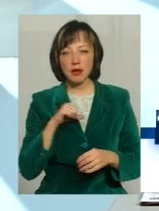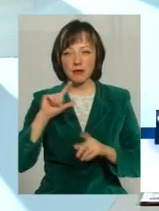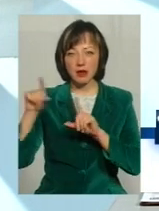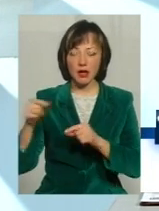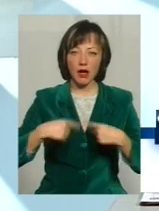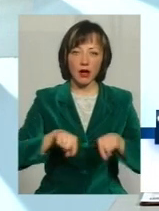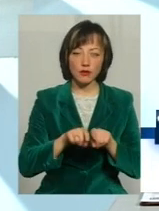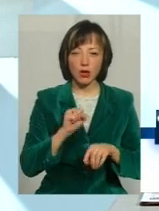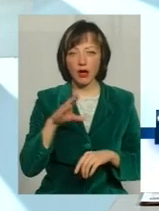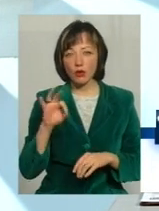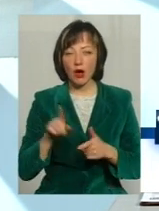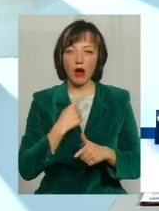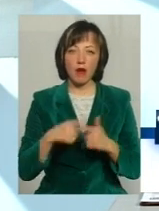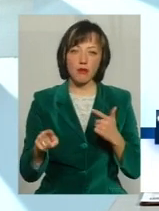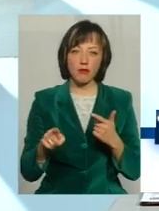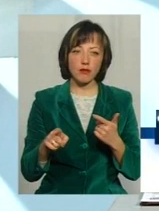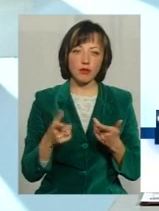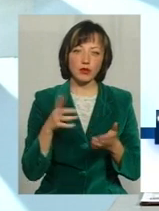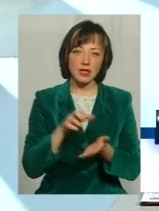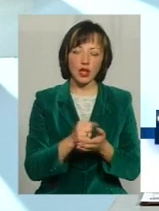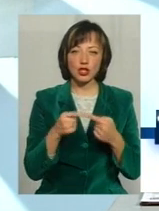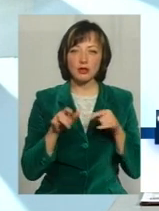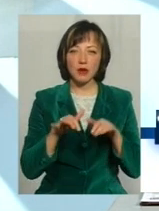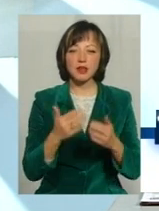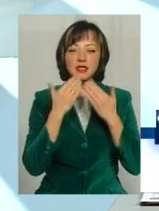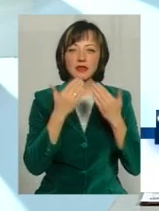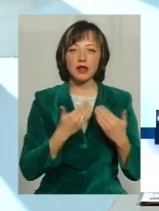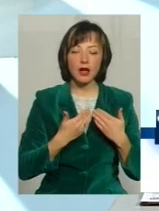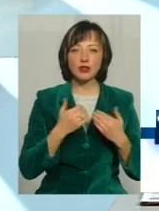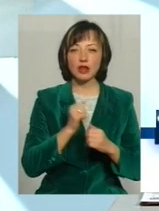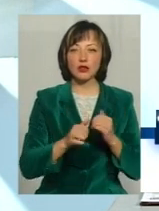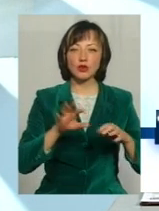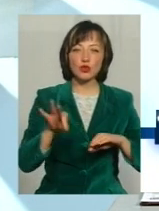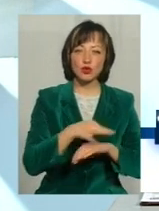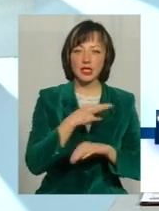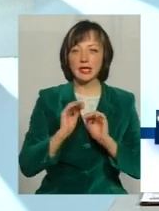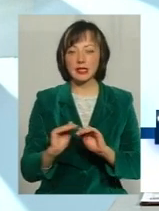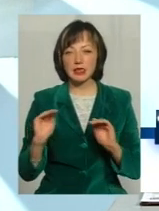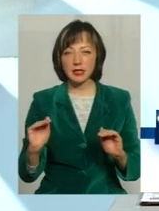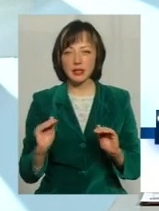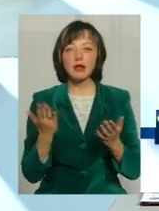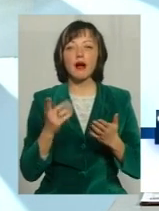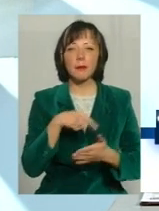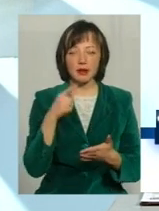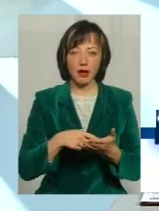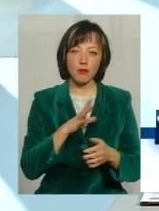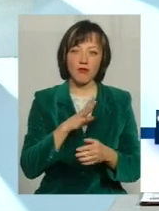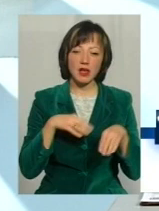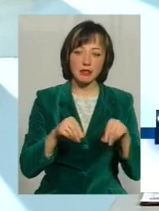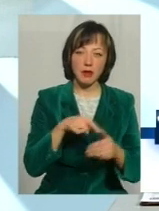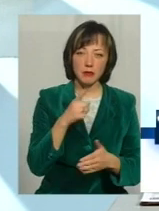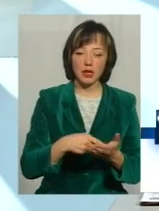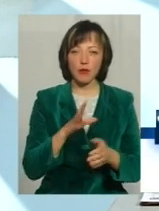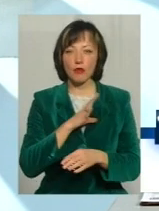АТО, або десь можливо Заняті іншими справами Часто звертаються дружини, часто звертаються діти З яких питань? Бувають земельні